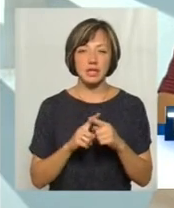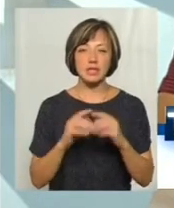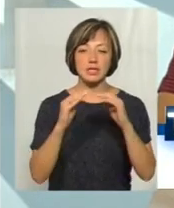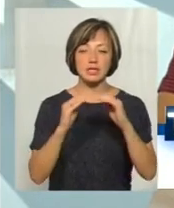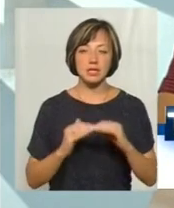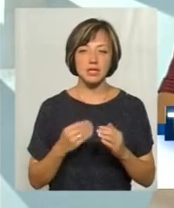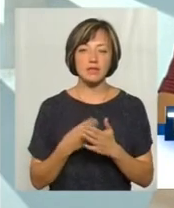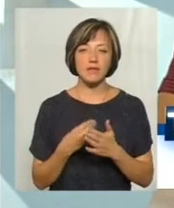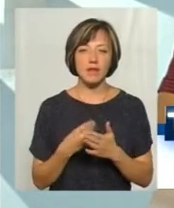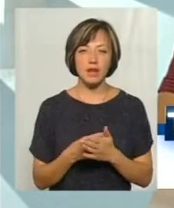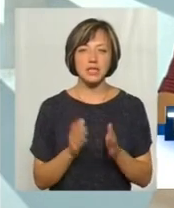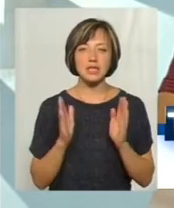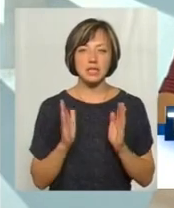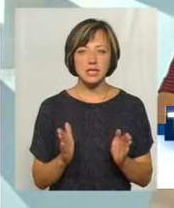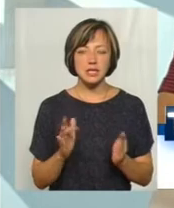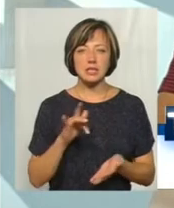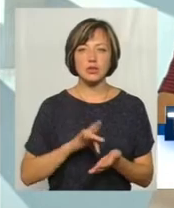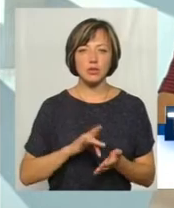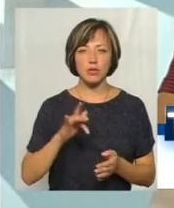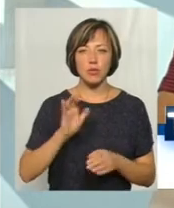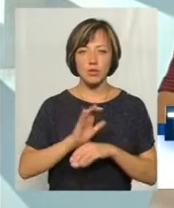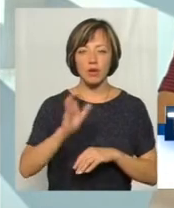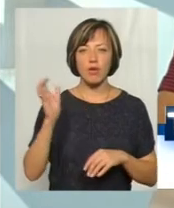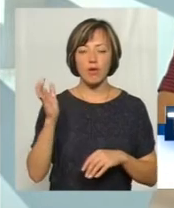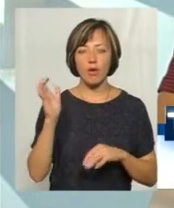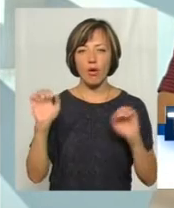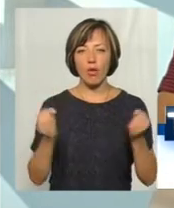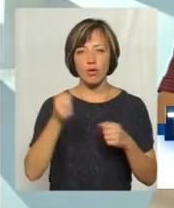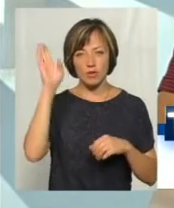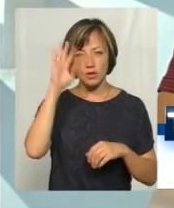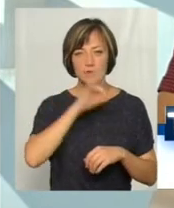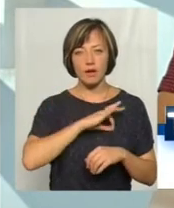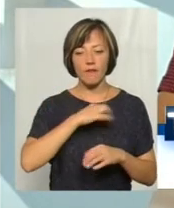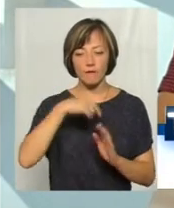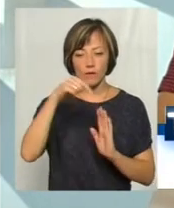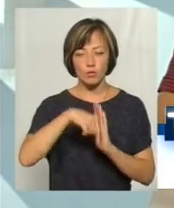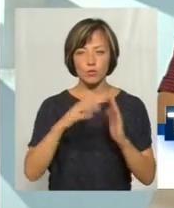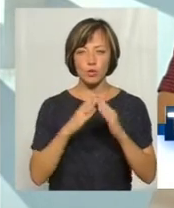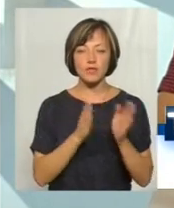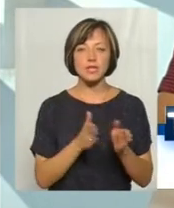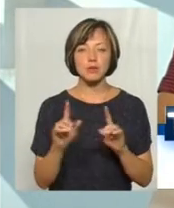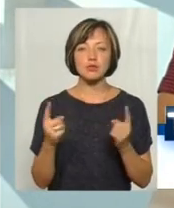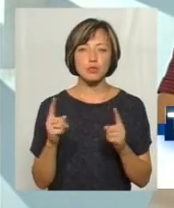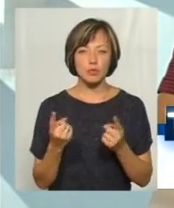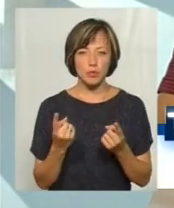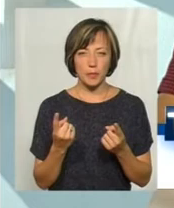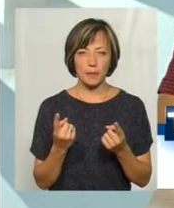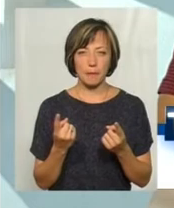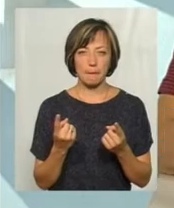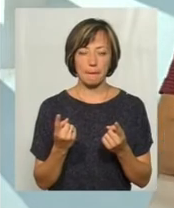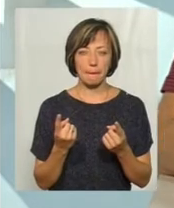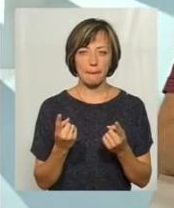вартість тарифу тільки централізоване постачання холодної води з використанням внутрішньобудинкових систем. Чому? Тому що